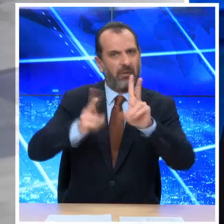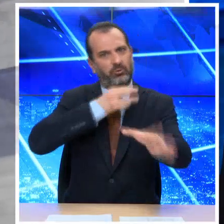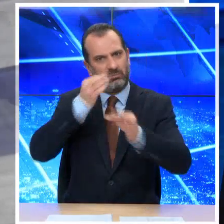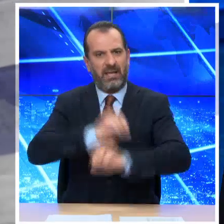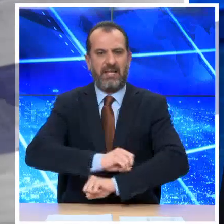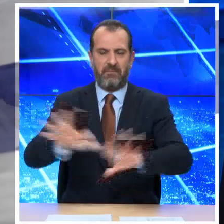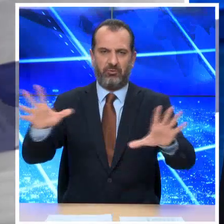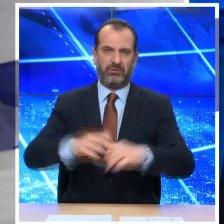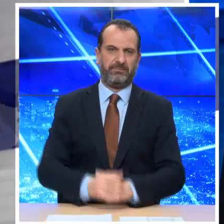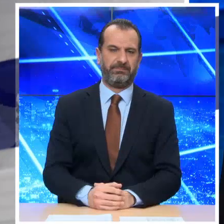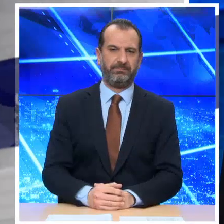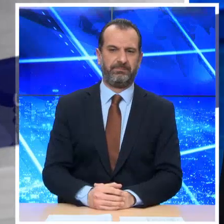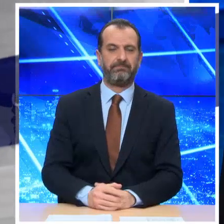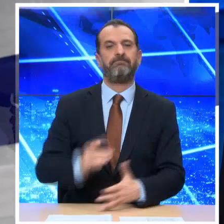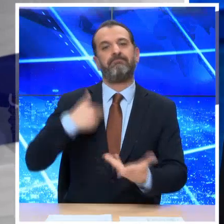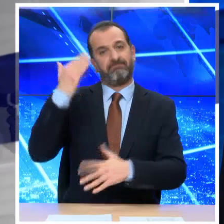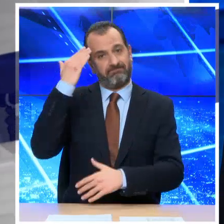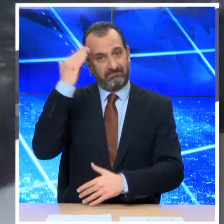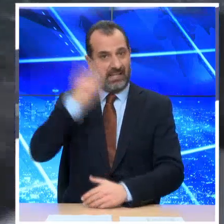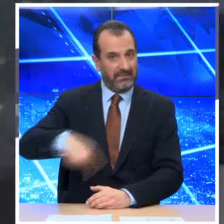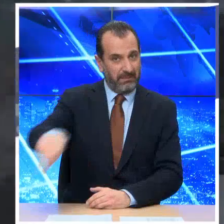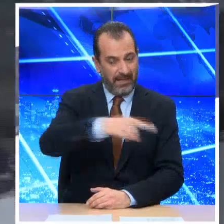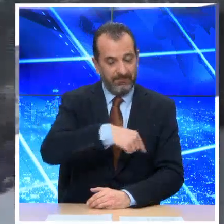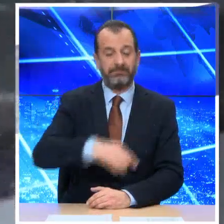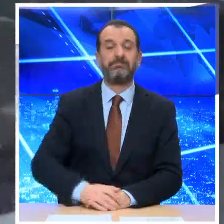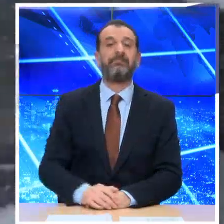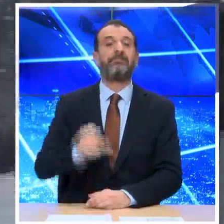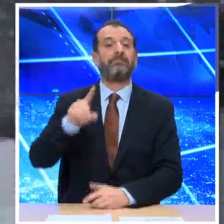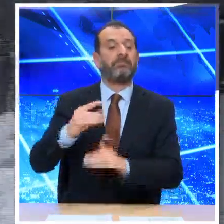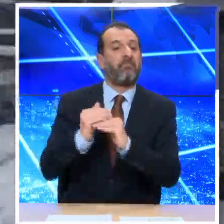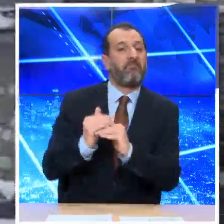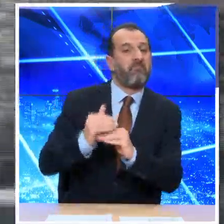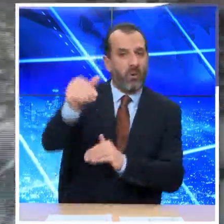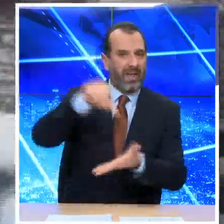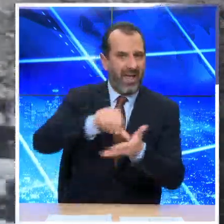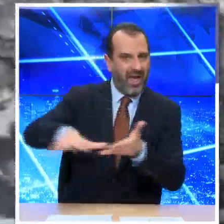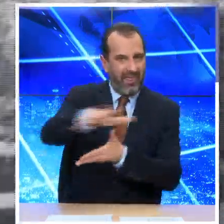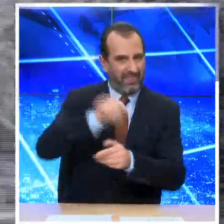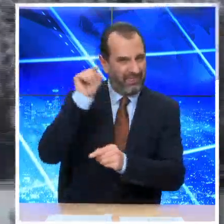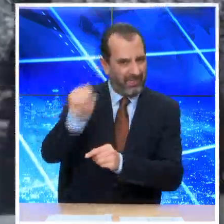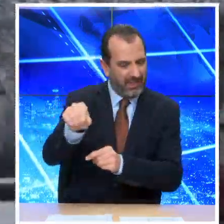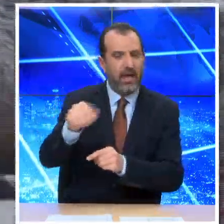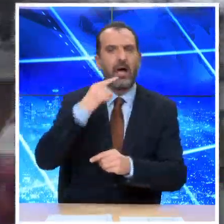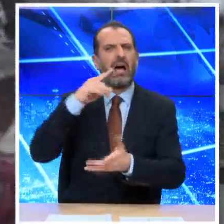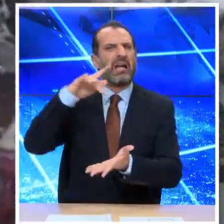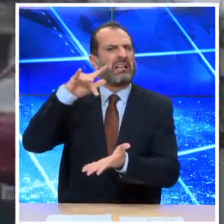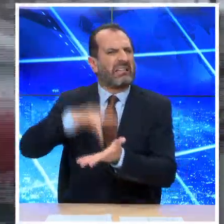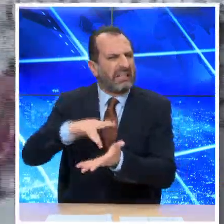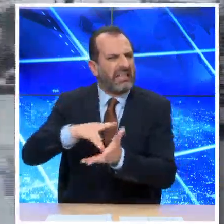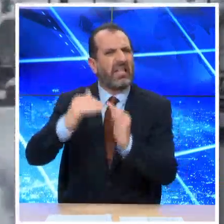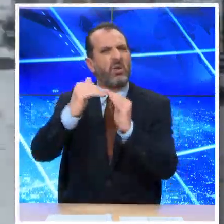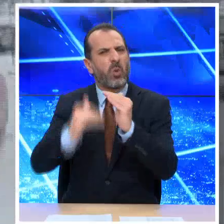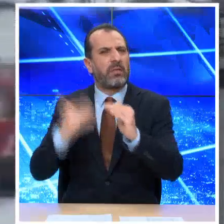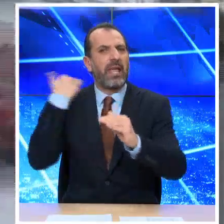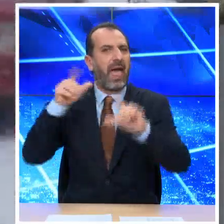Καλώς σας πλησμέρι. Πράγματι και στην στα βόρεια της Αιτικής αλλά και στην κεντρική και νότια